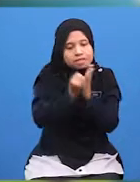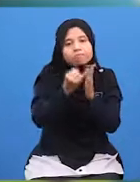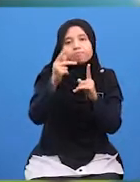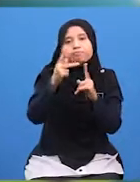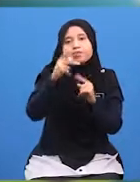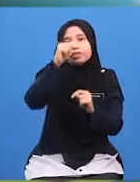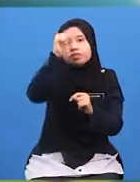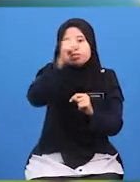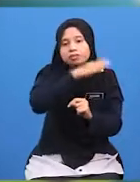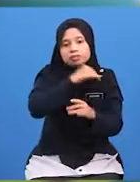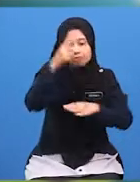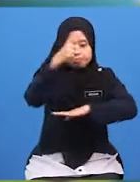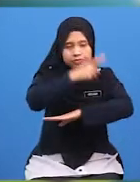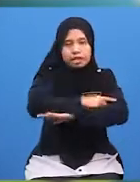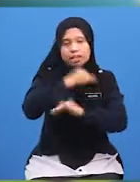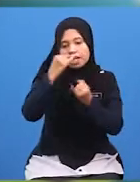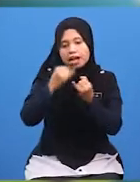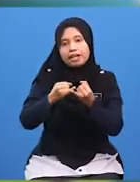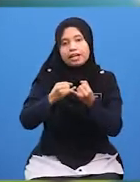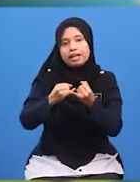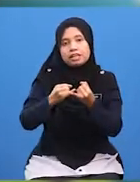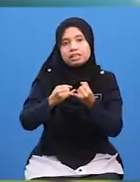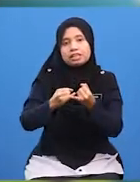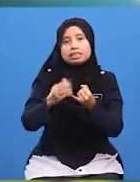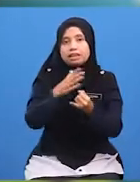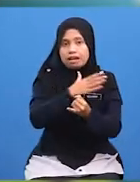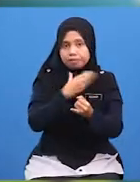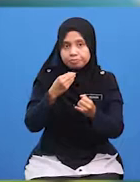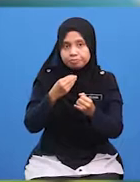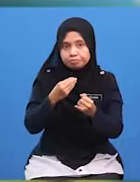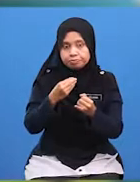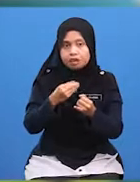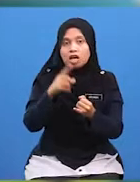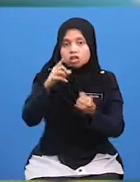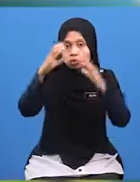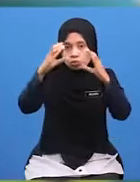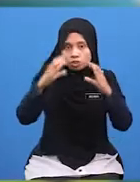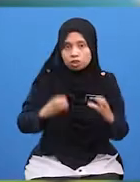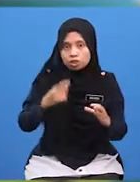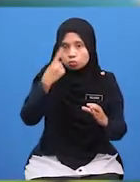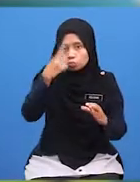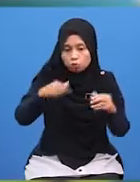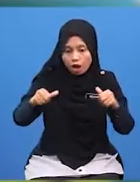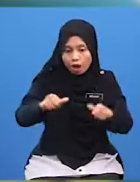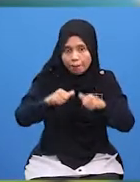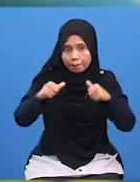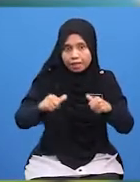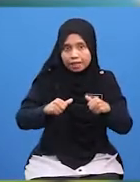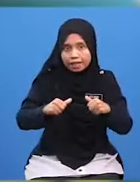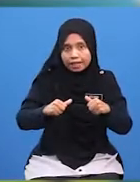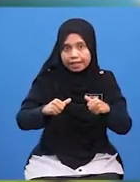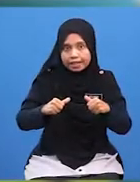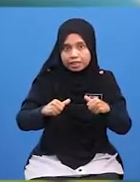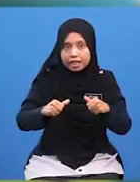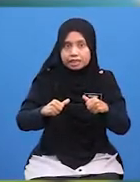Allah Dan hari Akhirat Serta Salah satu Cara kita Meamalkan Sunnah